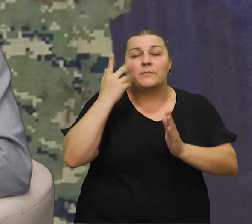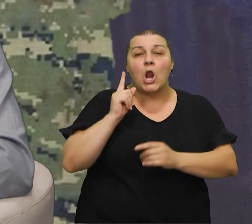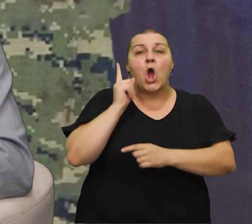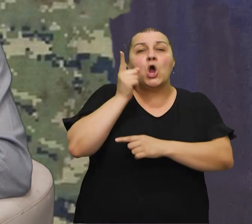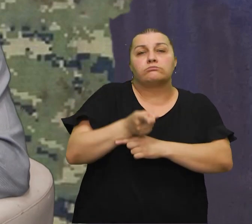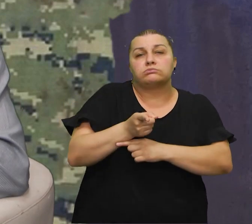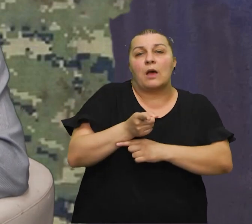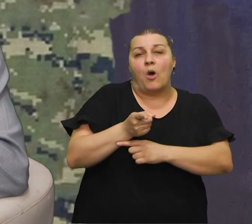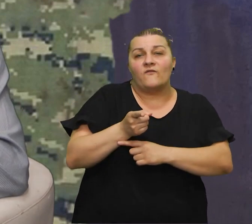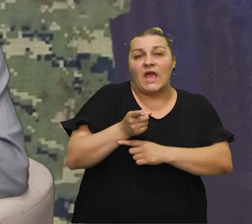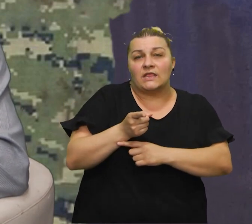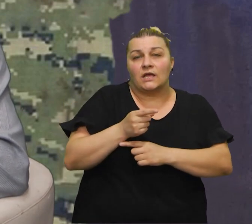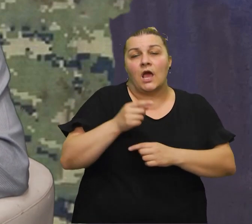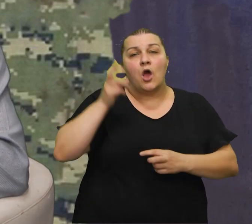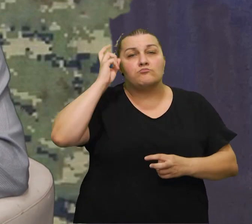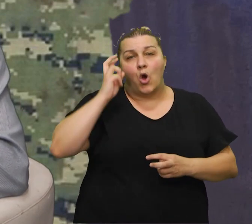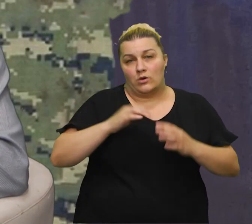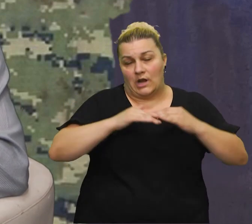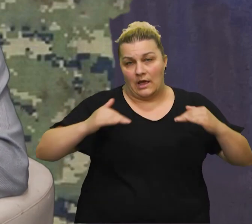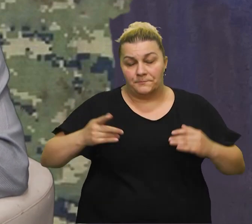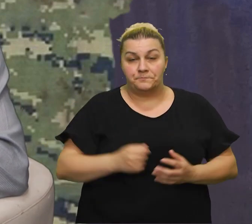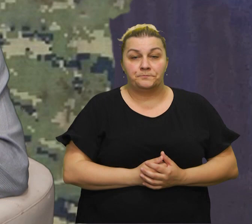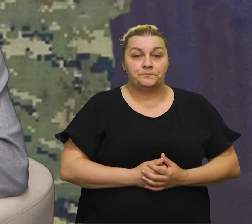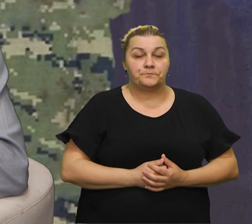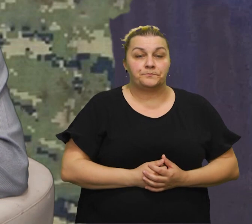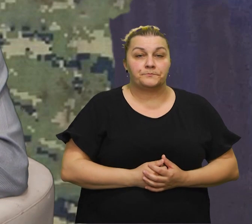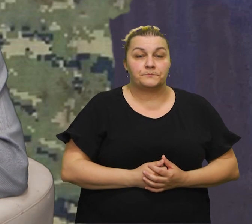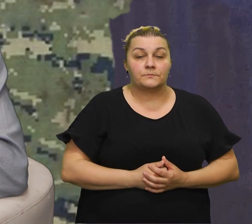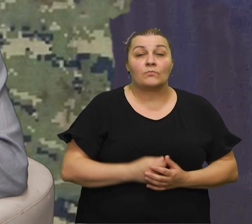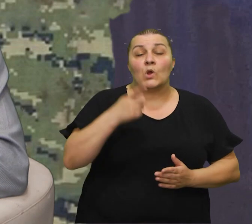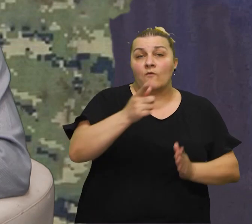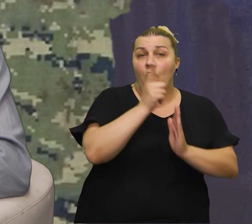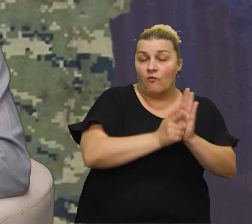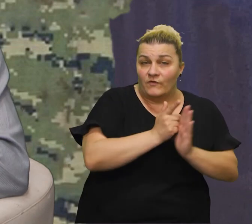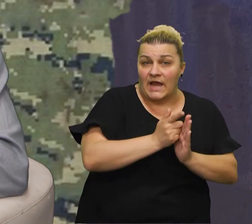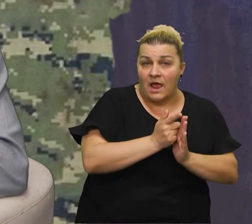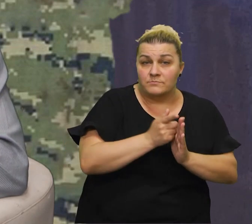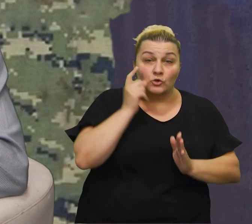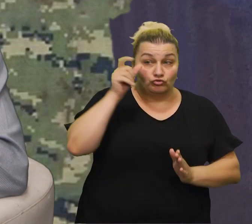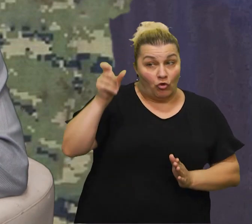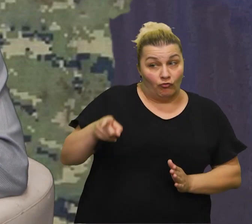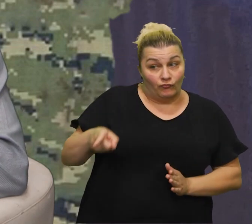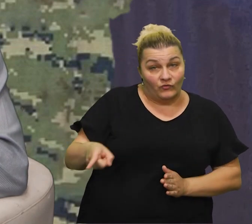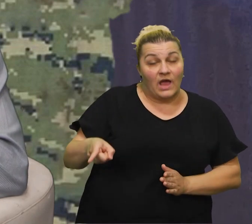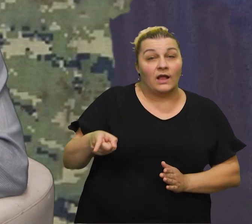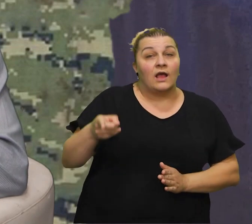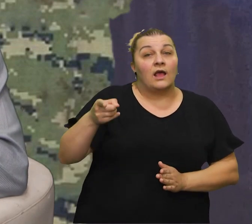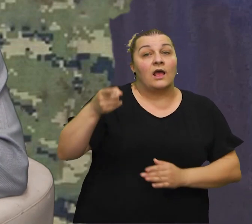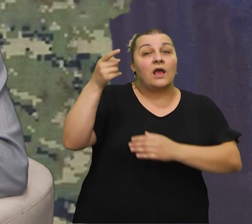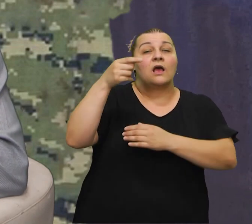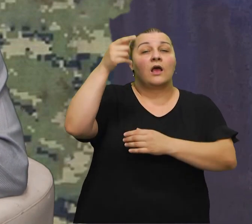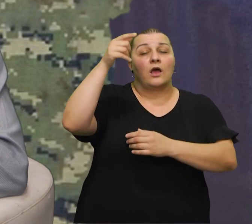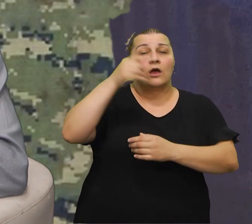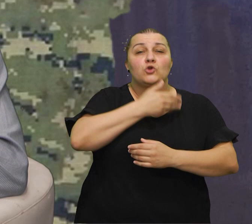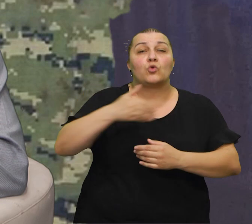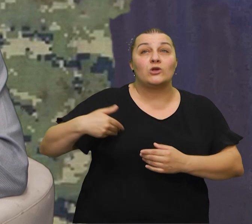a s nama udruštuje čovjek koji je tog dana skinuo Jugoslavijsku bivšu zastavu bivše